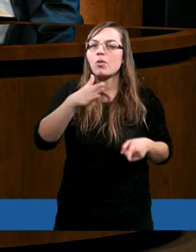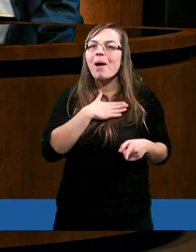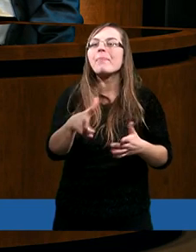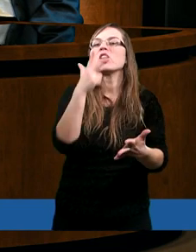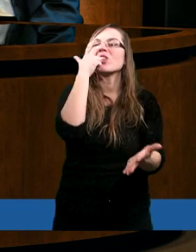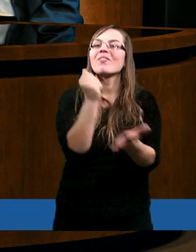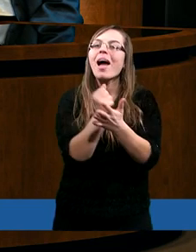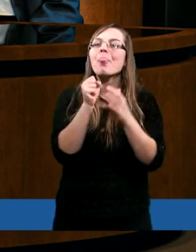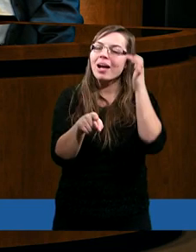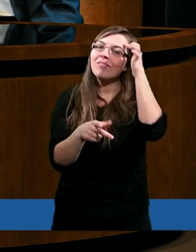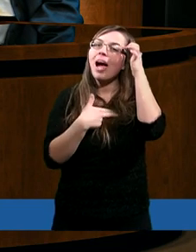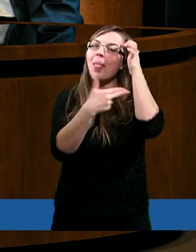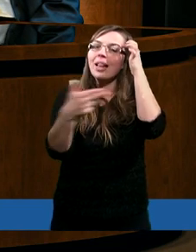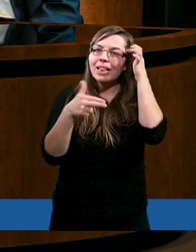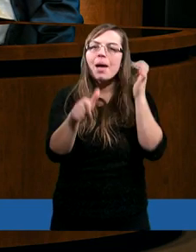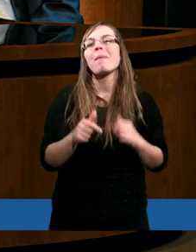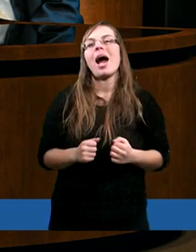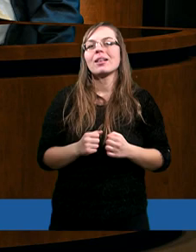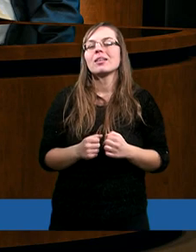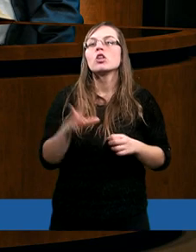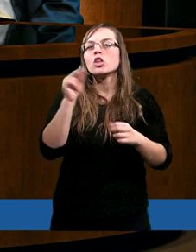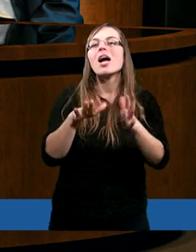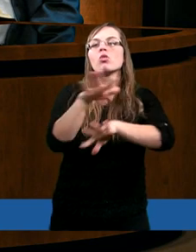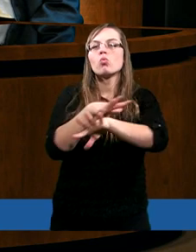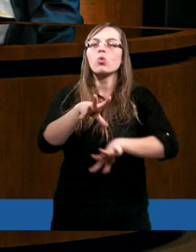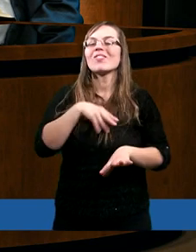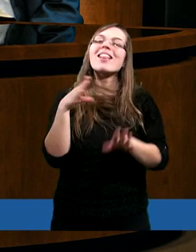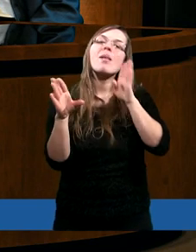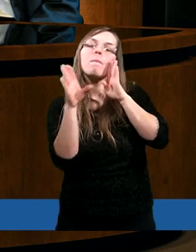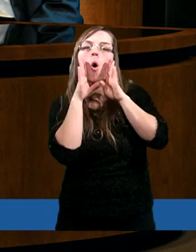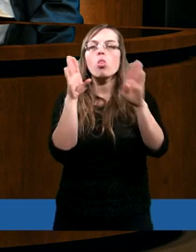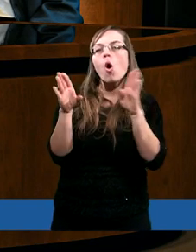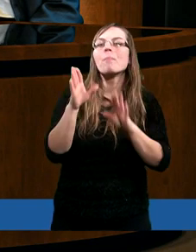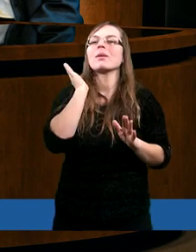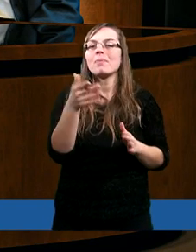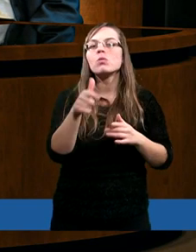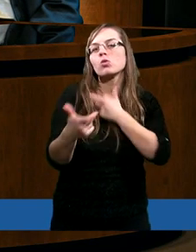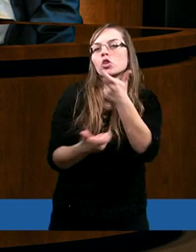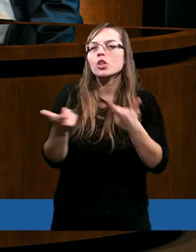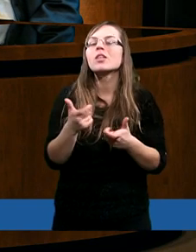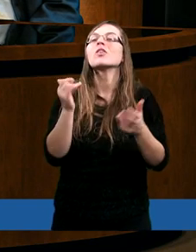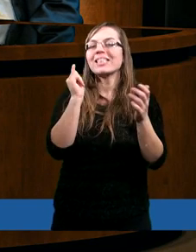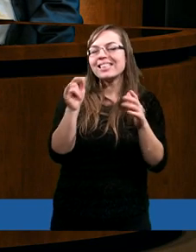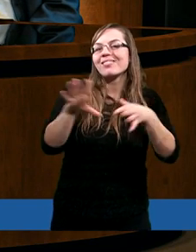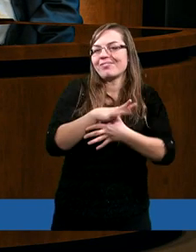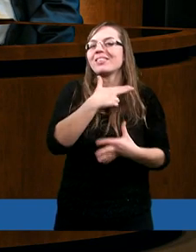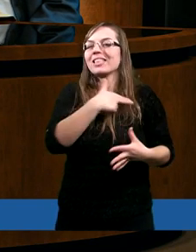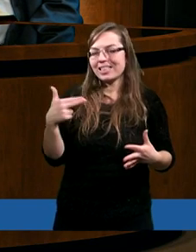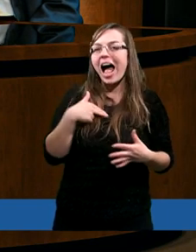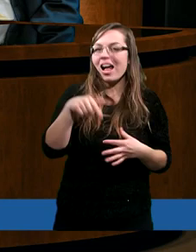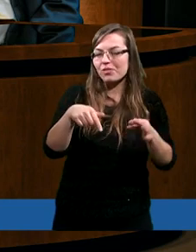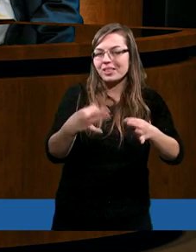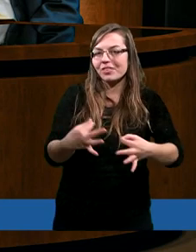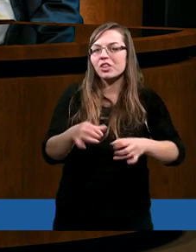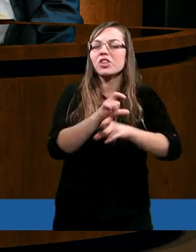świadectwa na ten temat, że Duch Święty podobnie będzie to czynił i w naszej erze